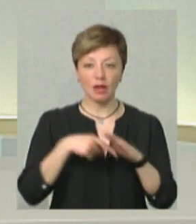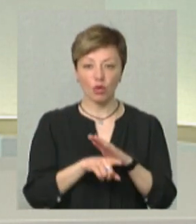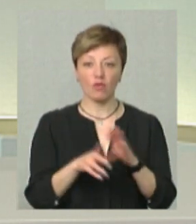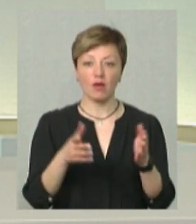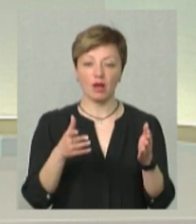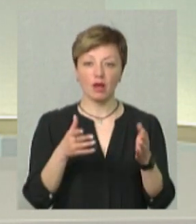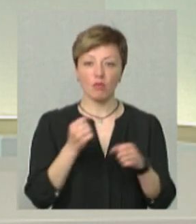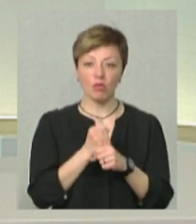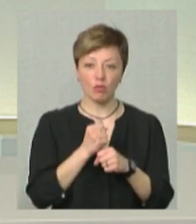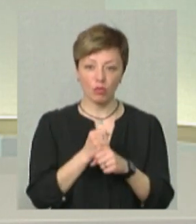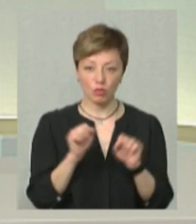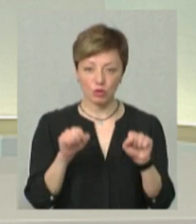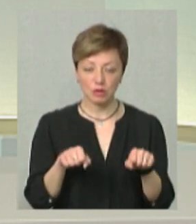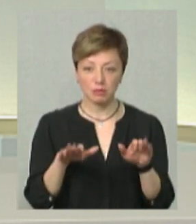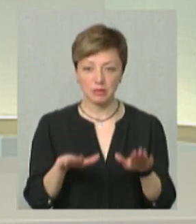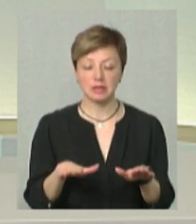там можна, так?